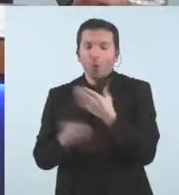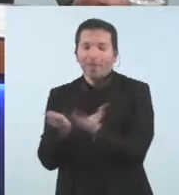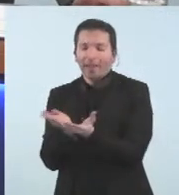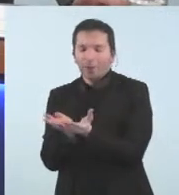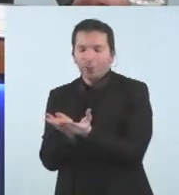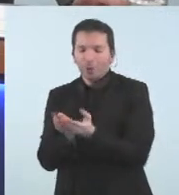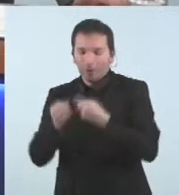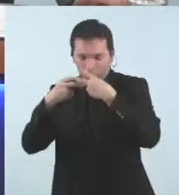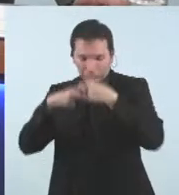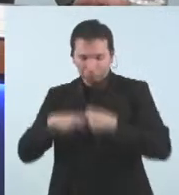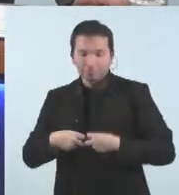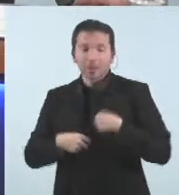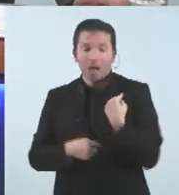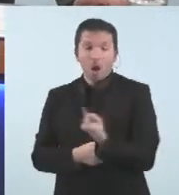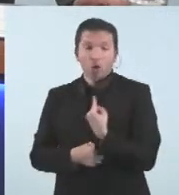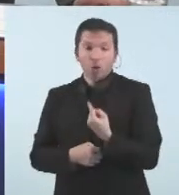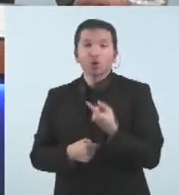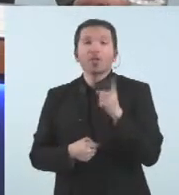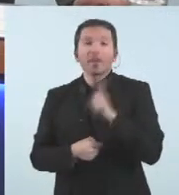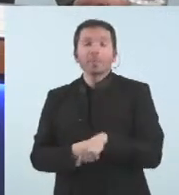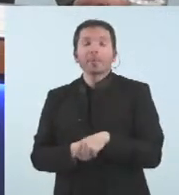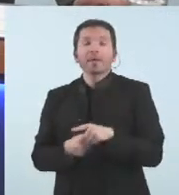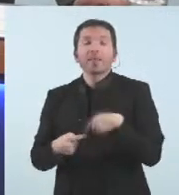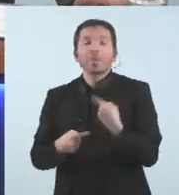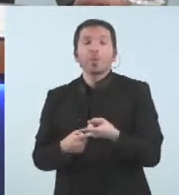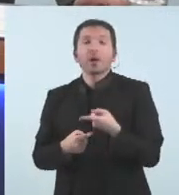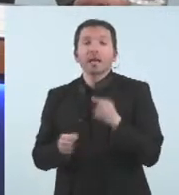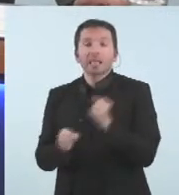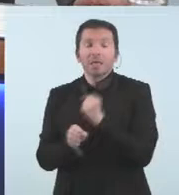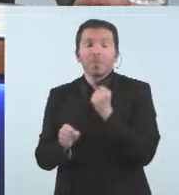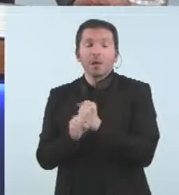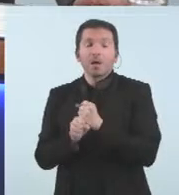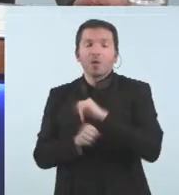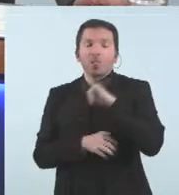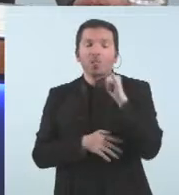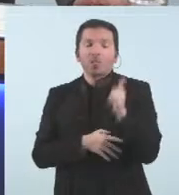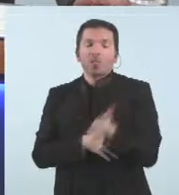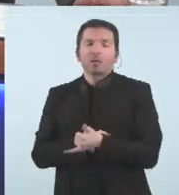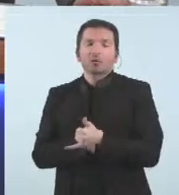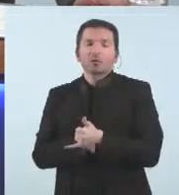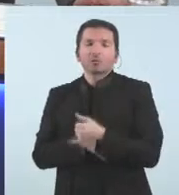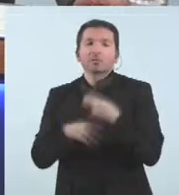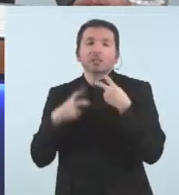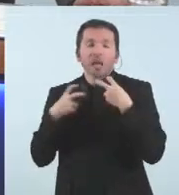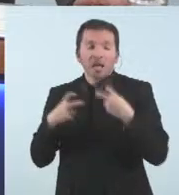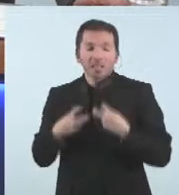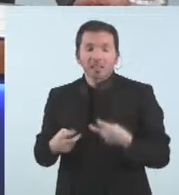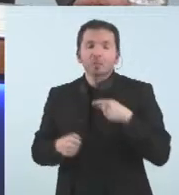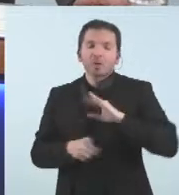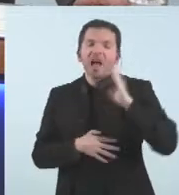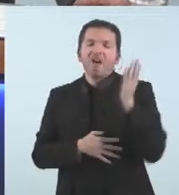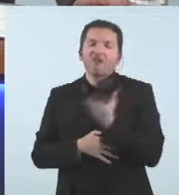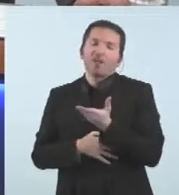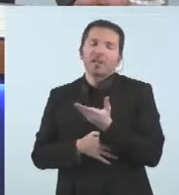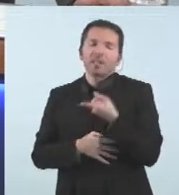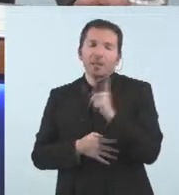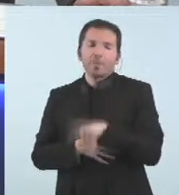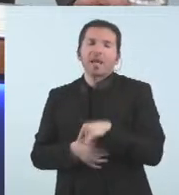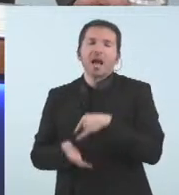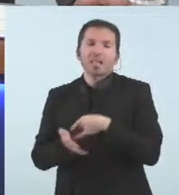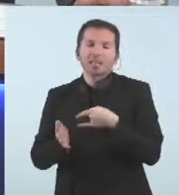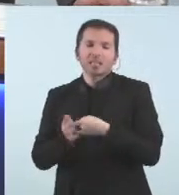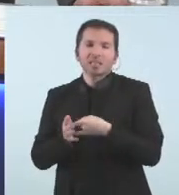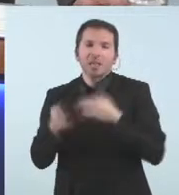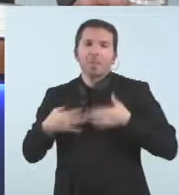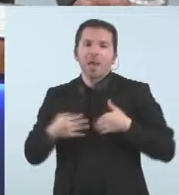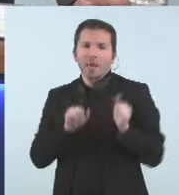la feina el cansan sí tots sabem es coneix ben bé que afecta també el sistema immunitari això no